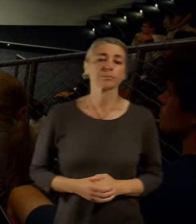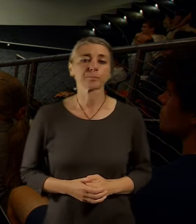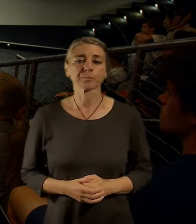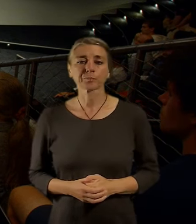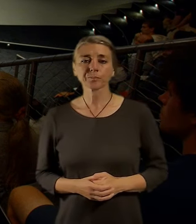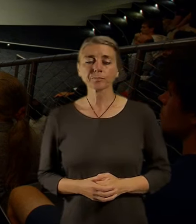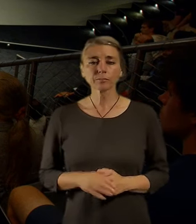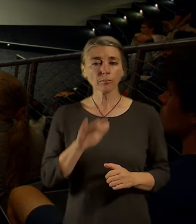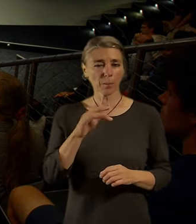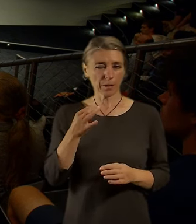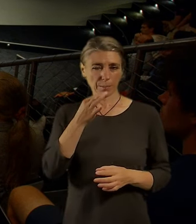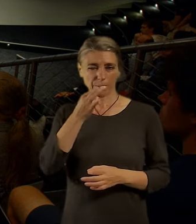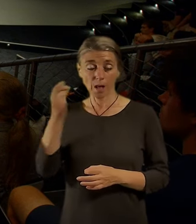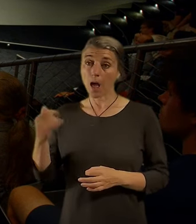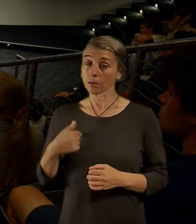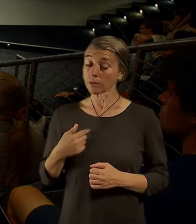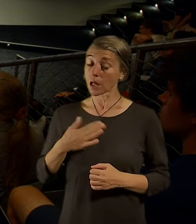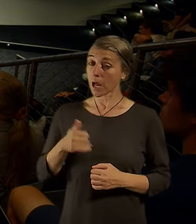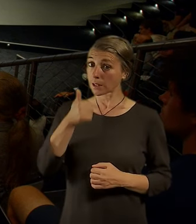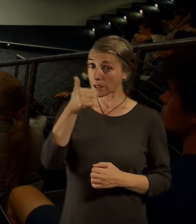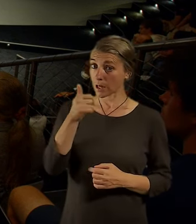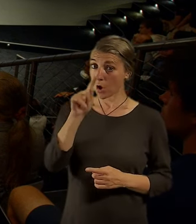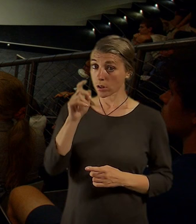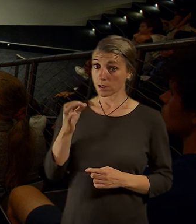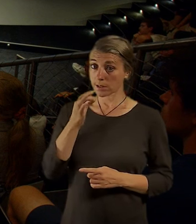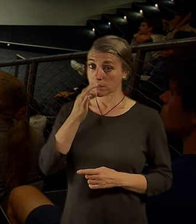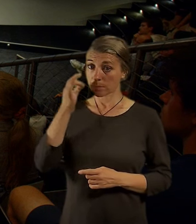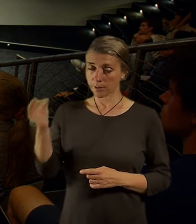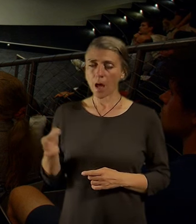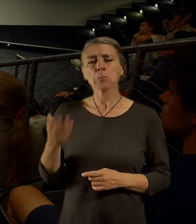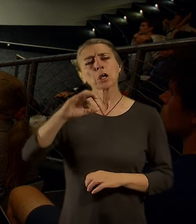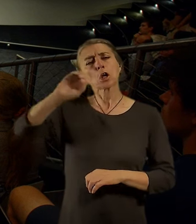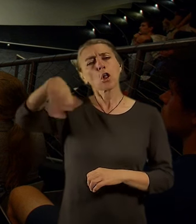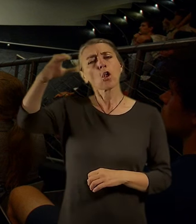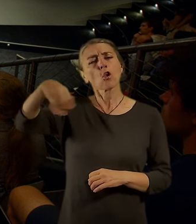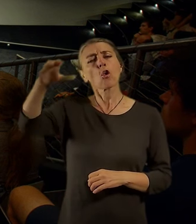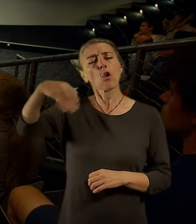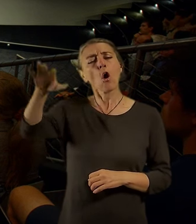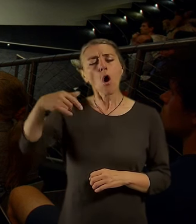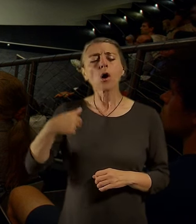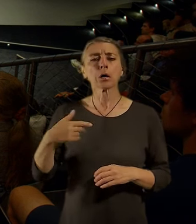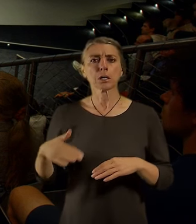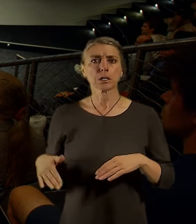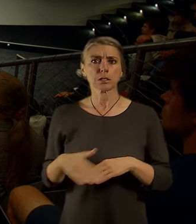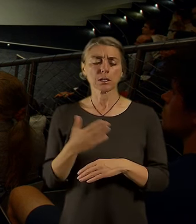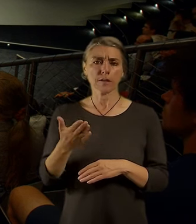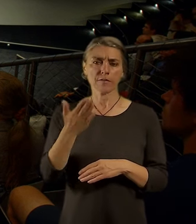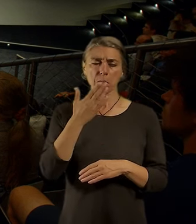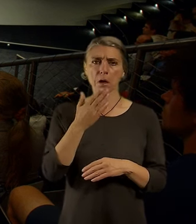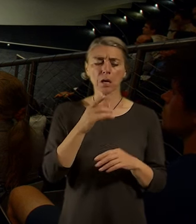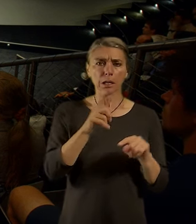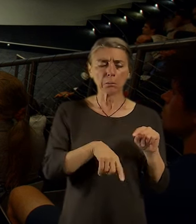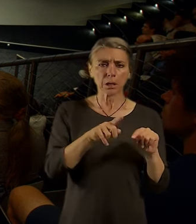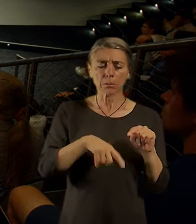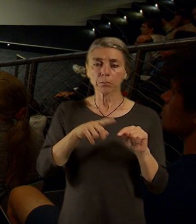vážně, nevážně míněný dotaz. Zdat, který tady byl prezentovány, vlastně vyplnulo, že jediné, čeho Praha bude mít dostatek, jsou